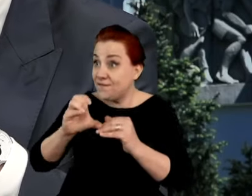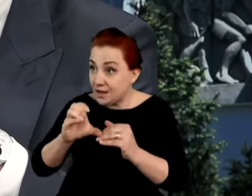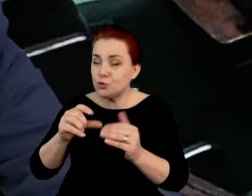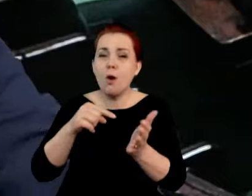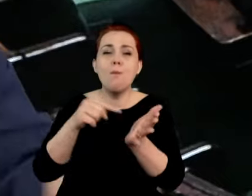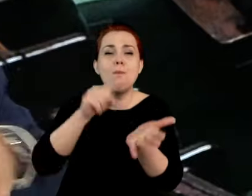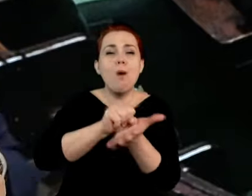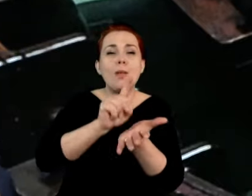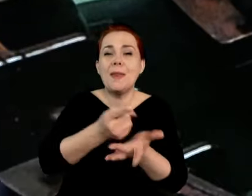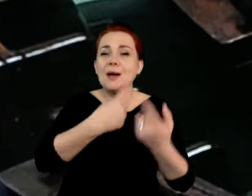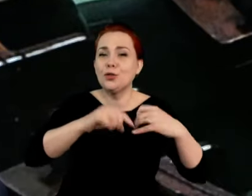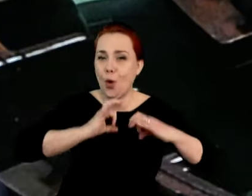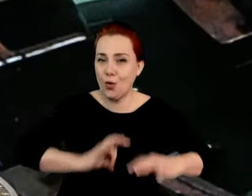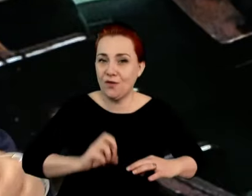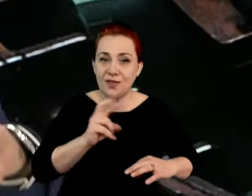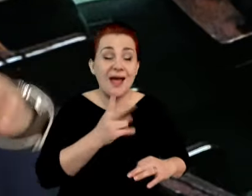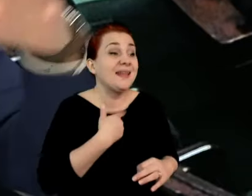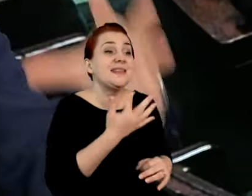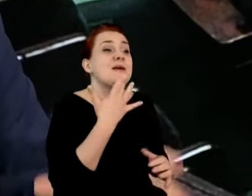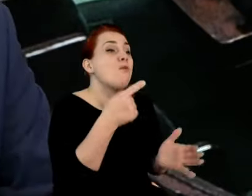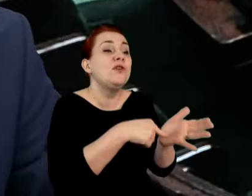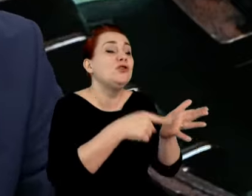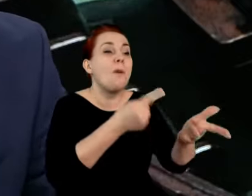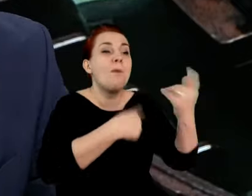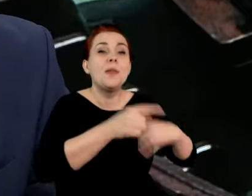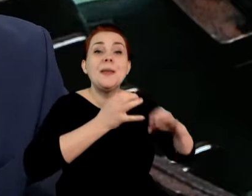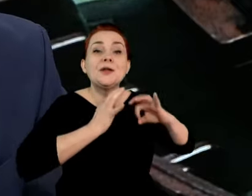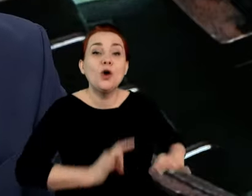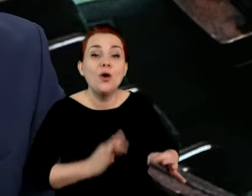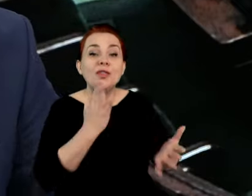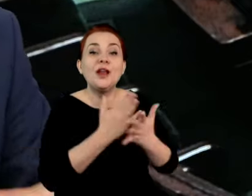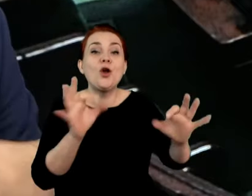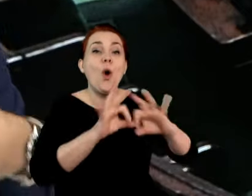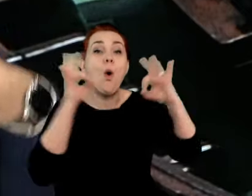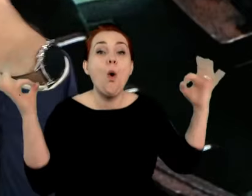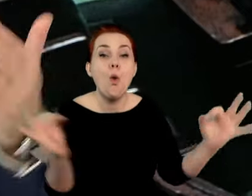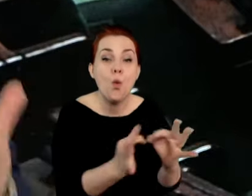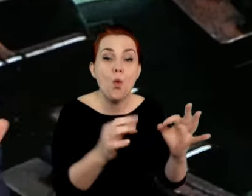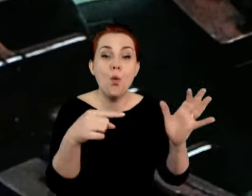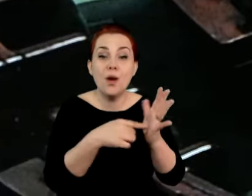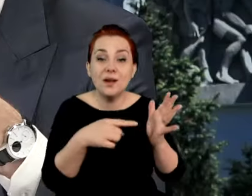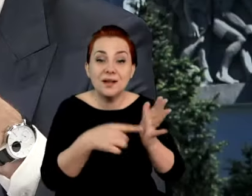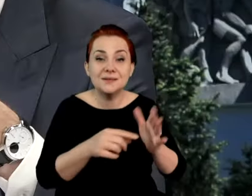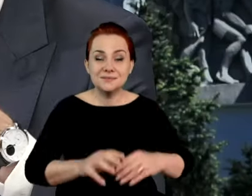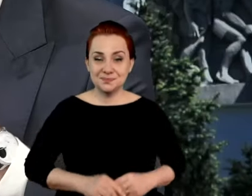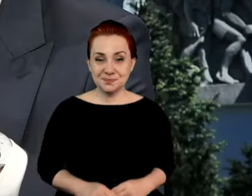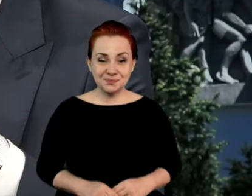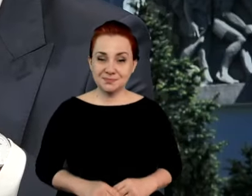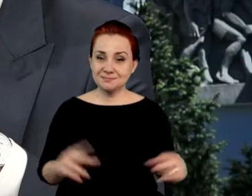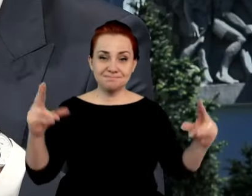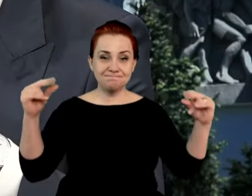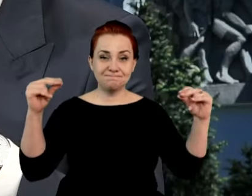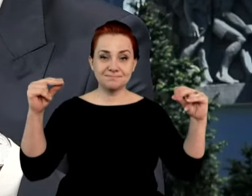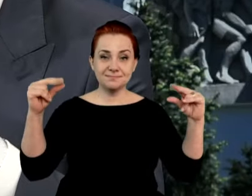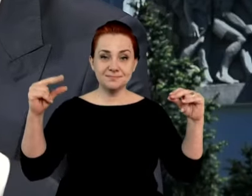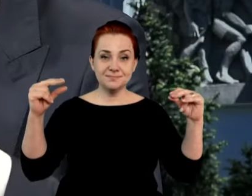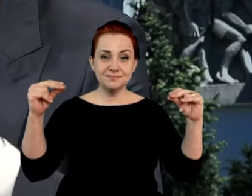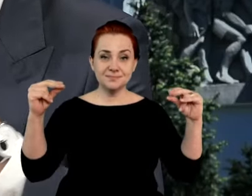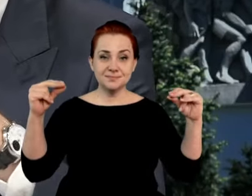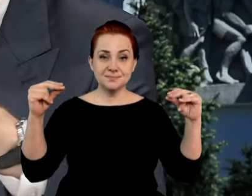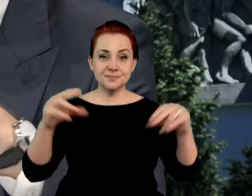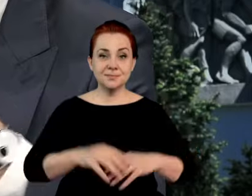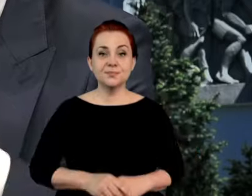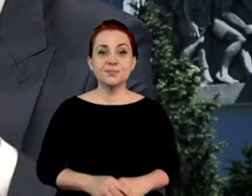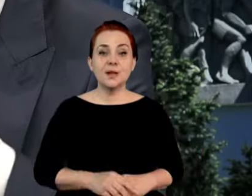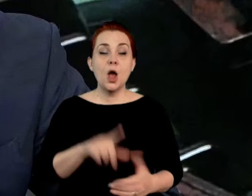pan... ja nie mówię o podatku dochodowym. Ja mówię o tych kilkunastu podatkach, jakie my obywatele jesteśmy obciężeni. Podatek na żywność, ile